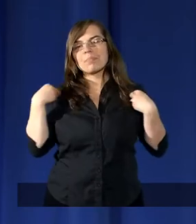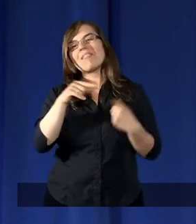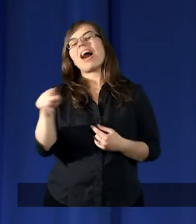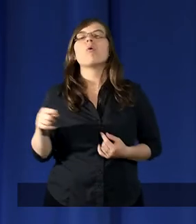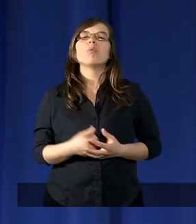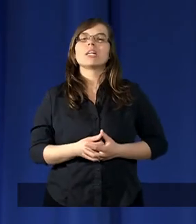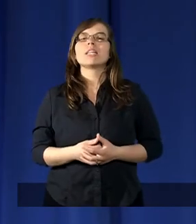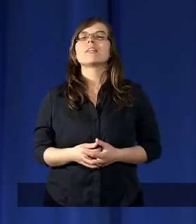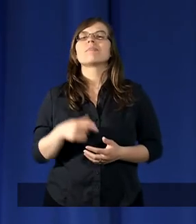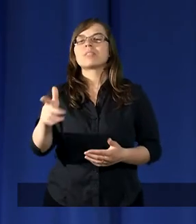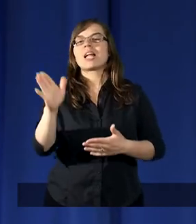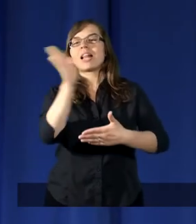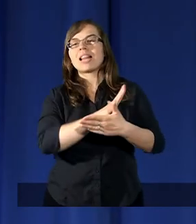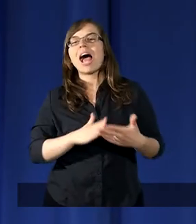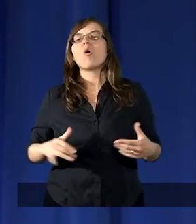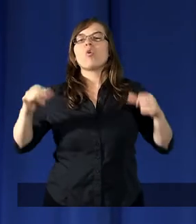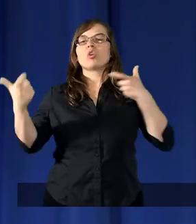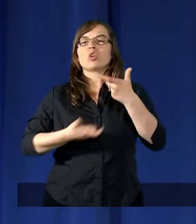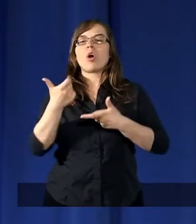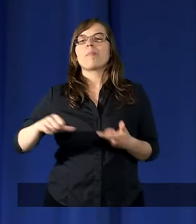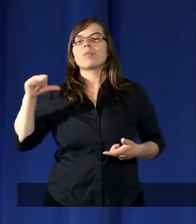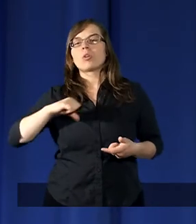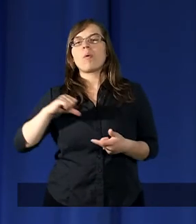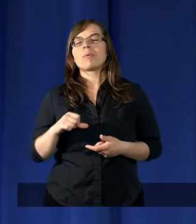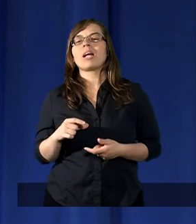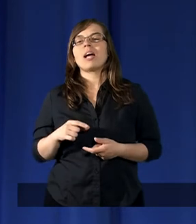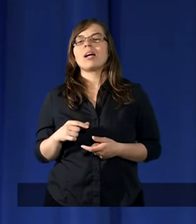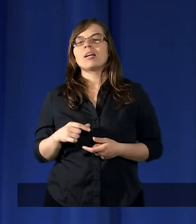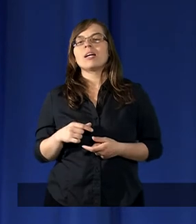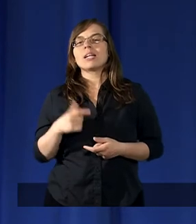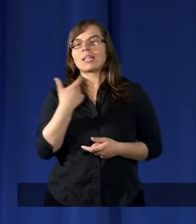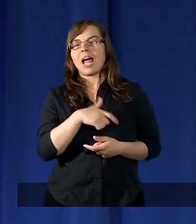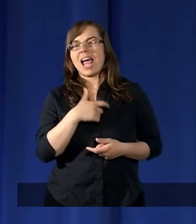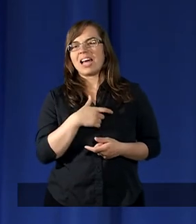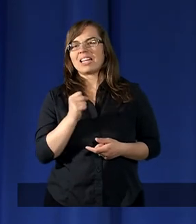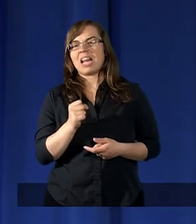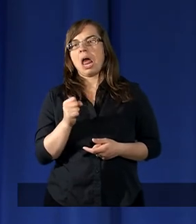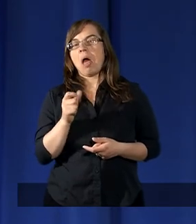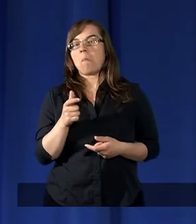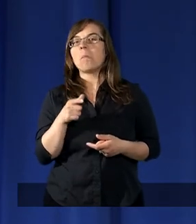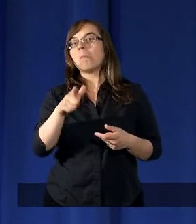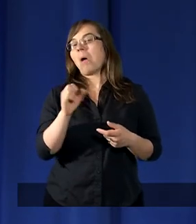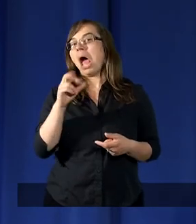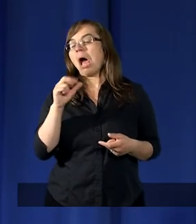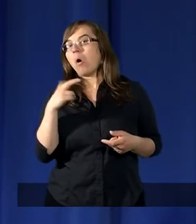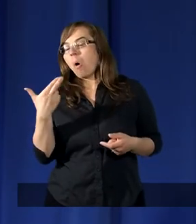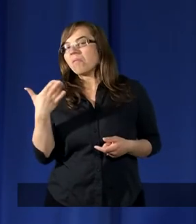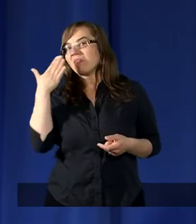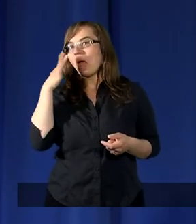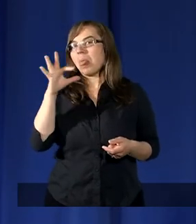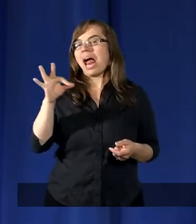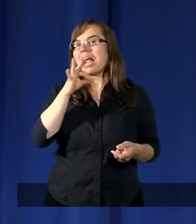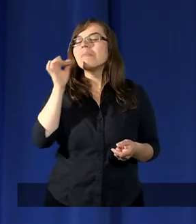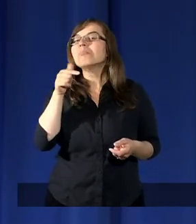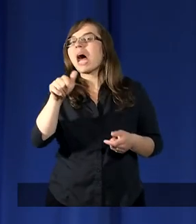że naród zrobił sobie cielca. Tam Aron nie najlepiej oczywiście